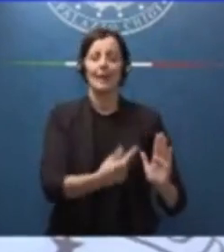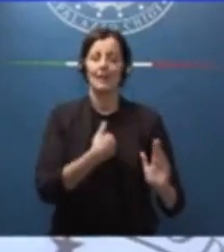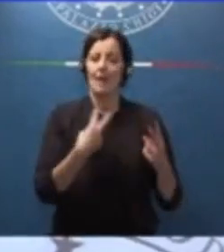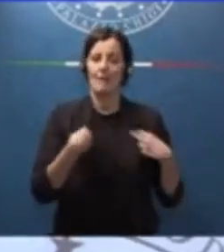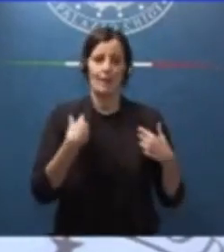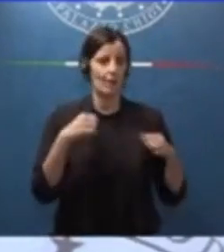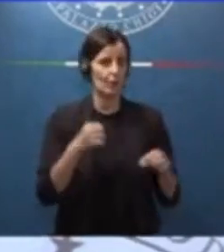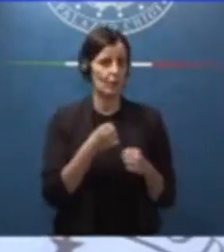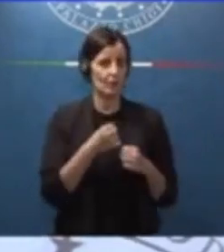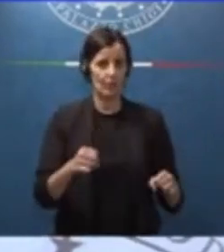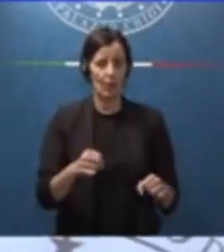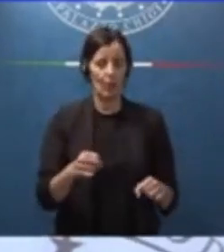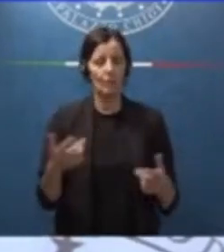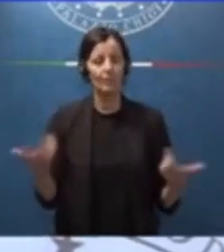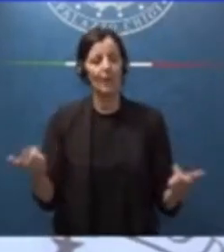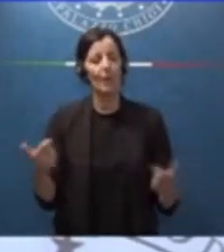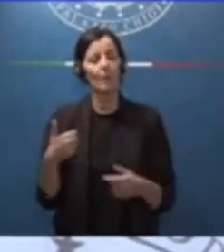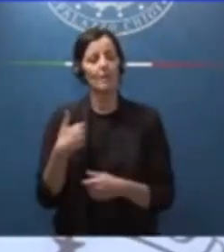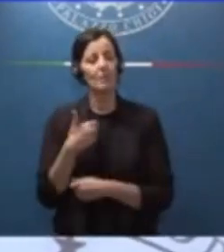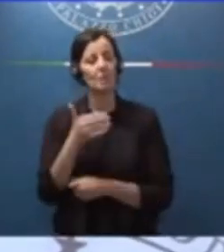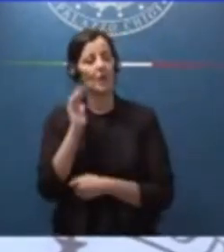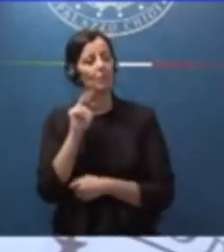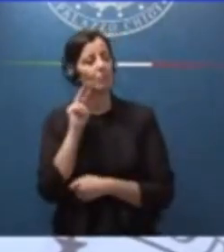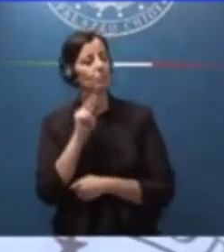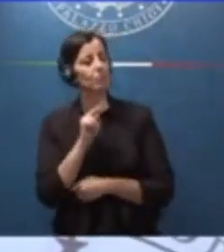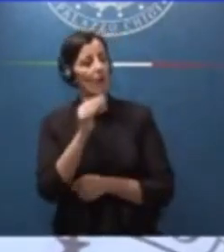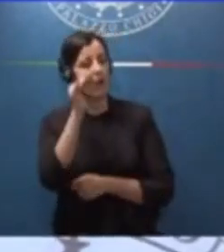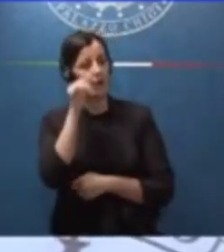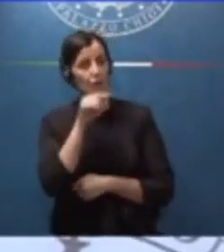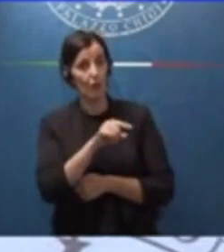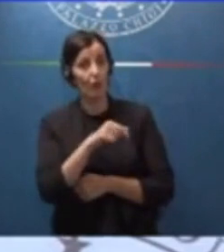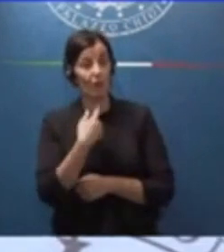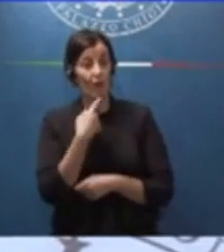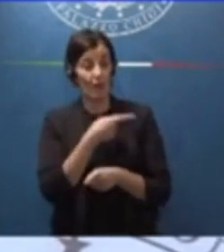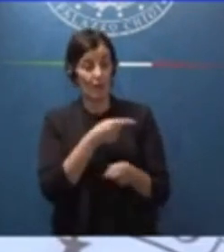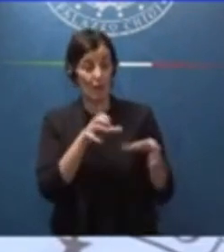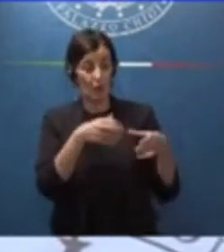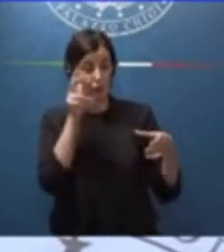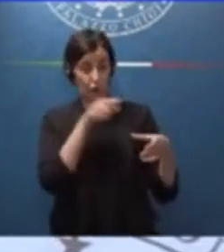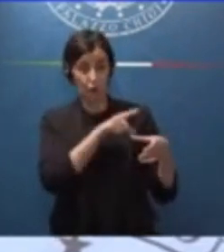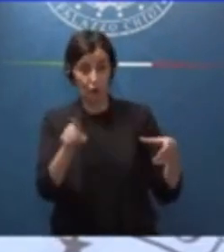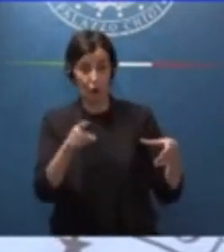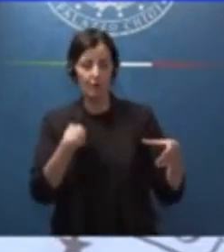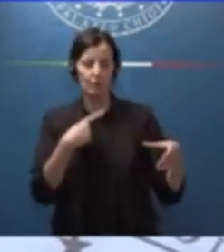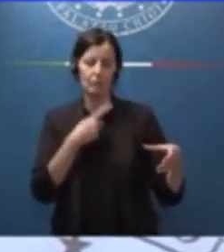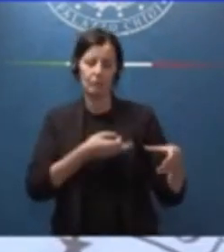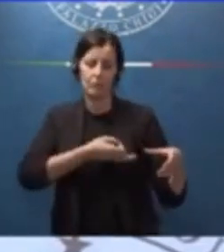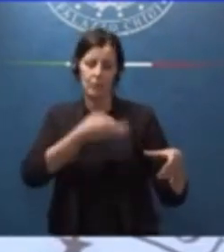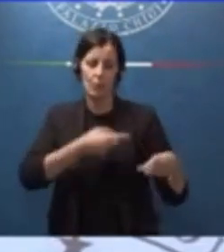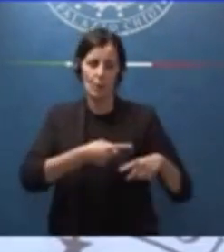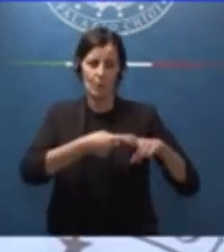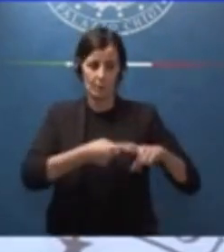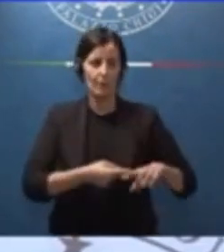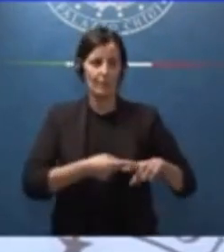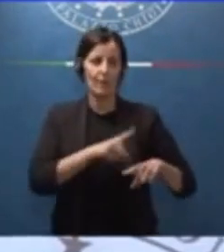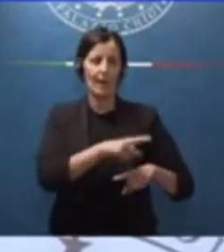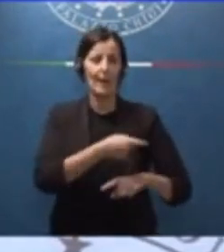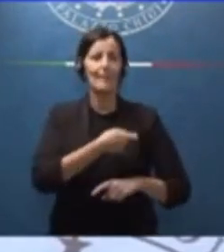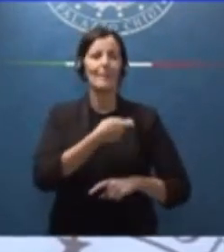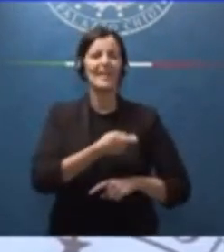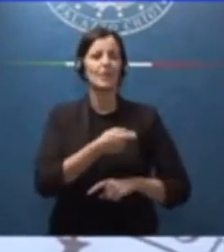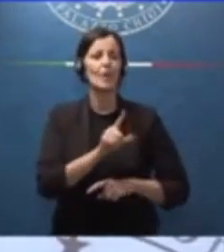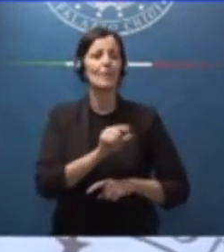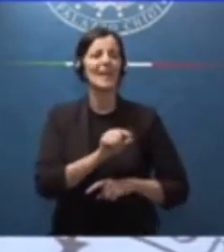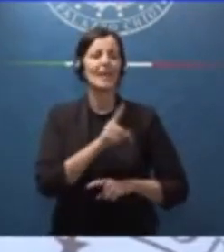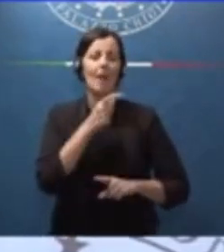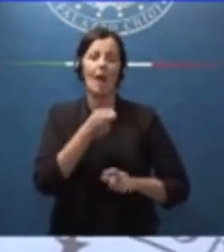lui uscendo da uno di quei bassi, promise a quelle signore che avrebbe aumentato le pensioni minime